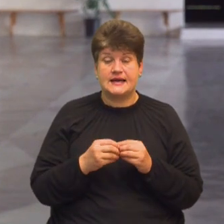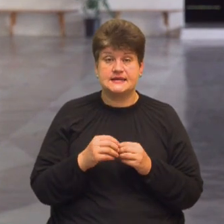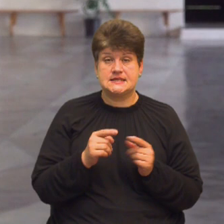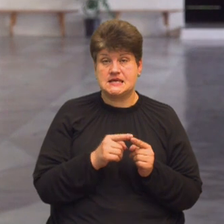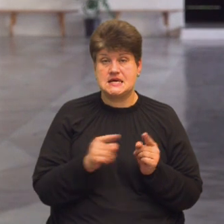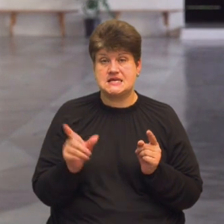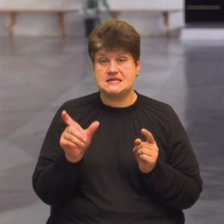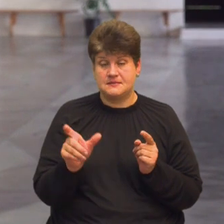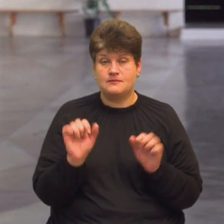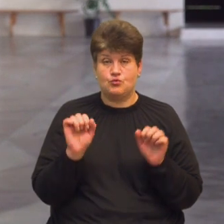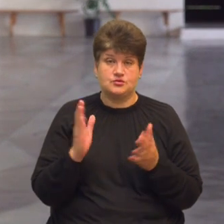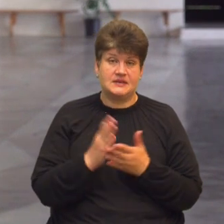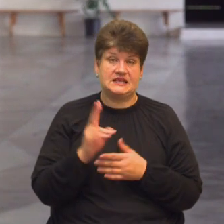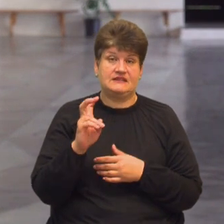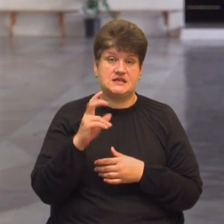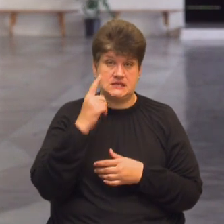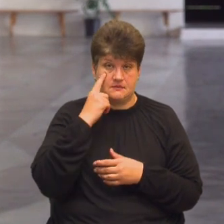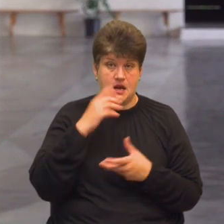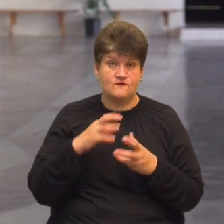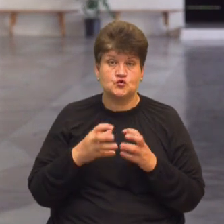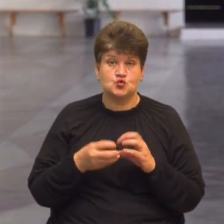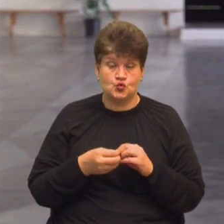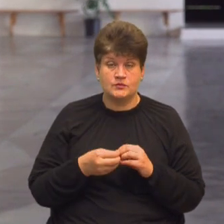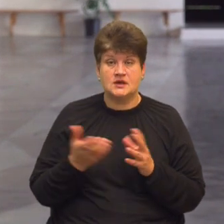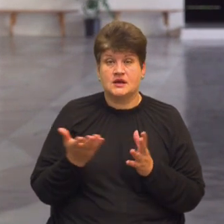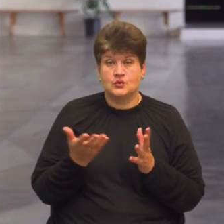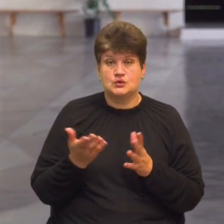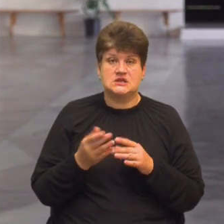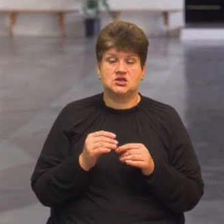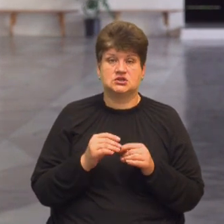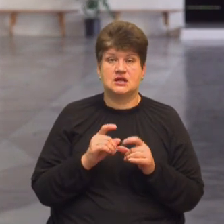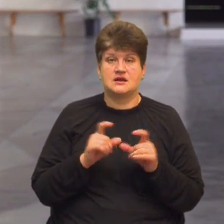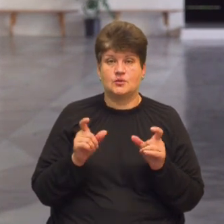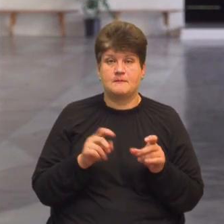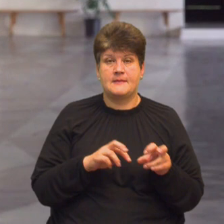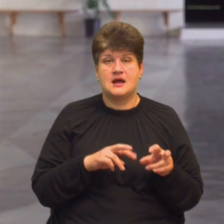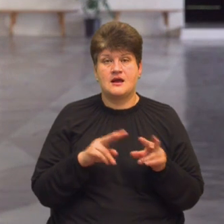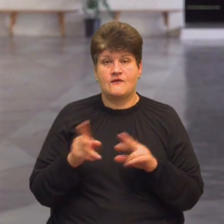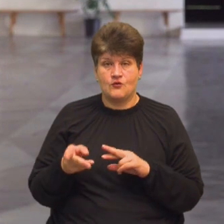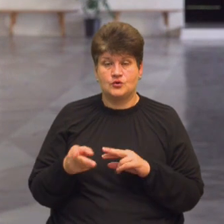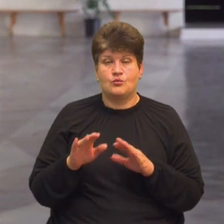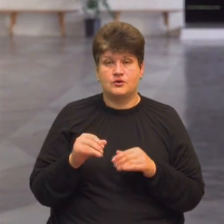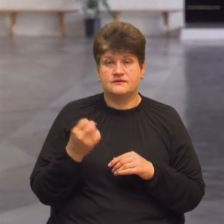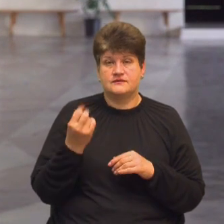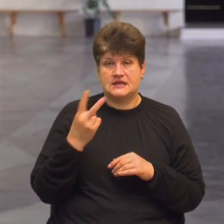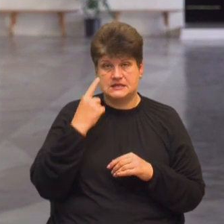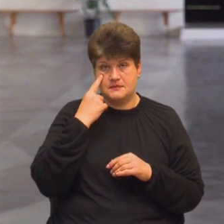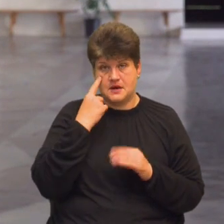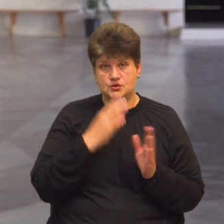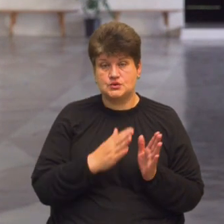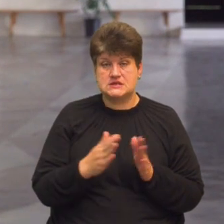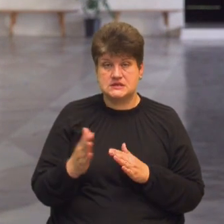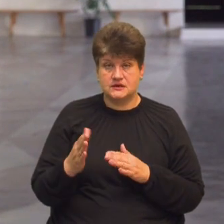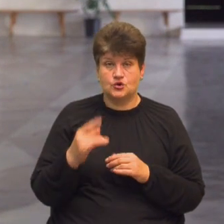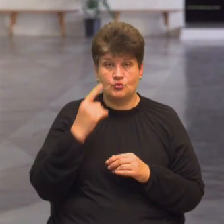максимально 200 балів у сумі, яку за певною шкалою ми переводимо потім у 12-бальну систему. Тому